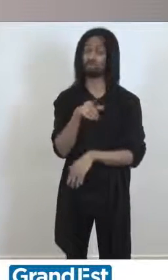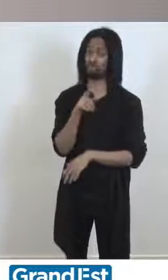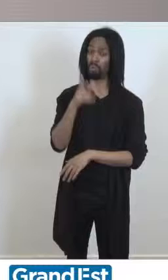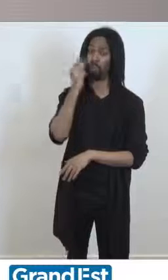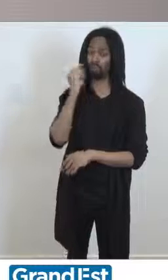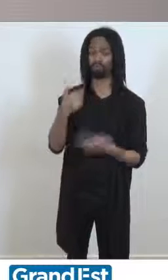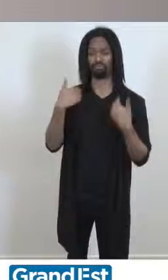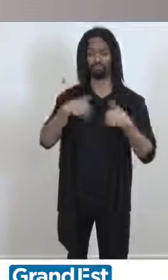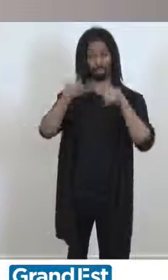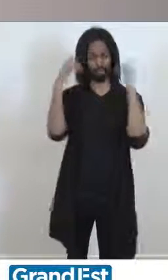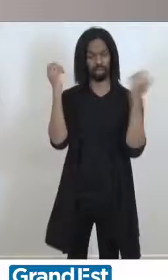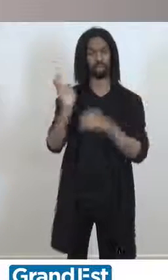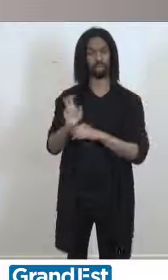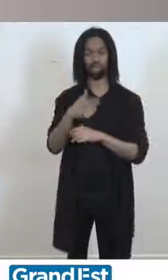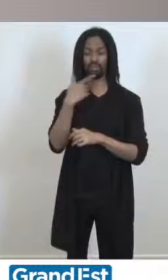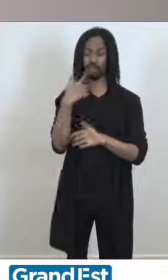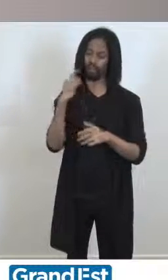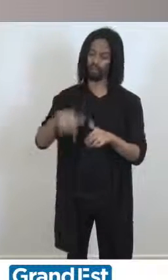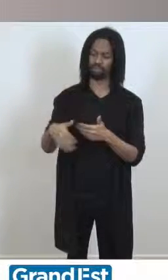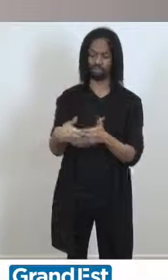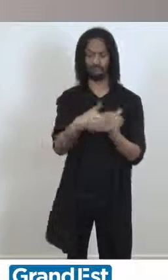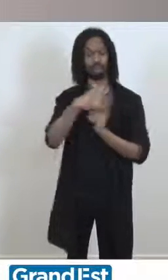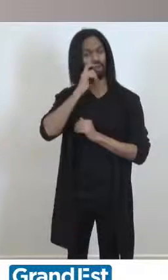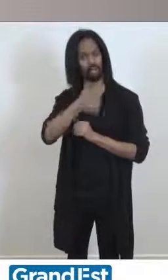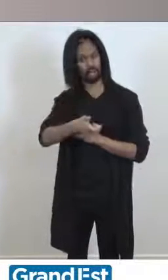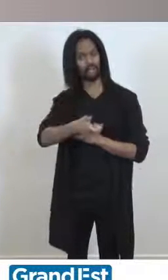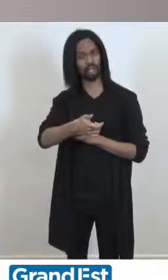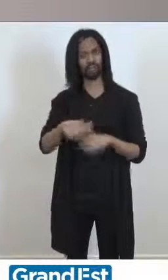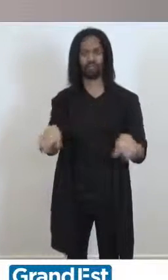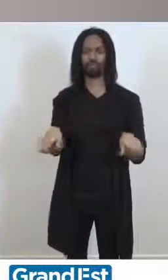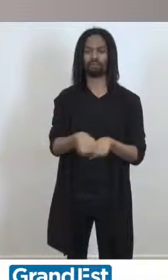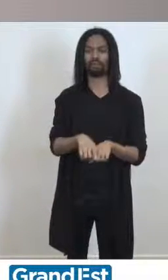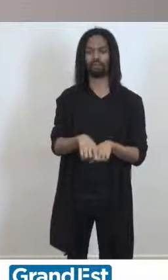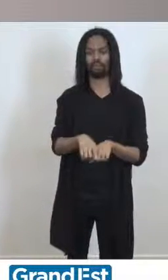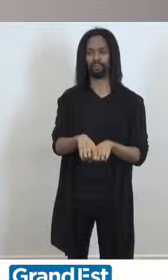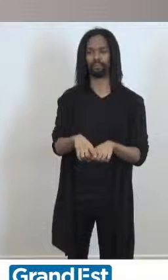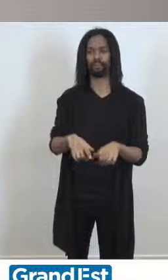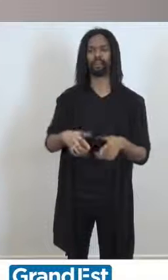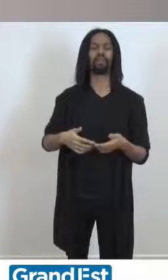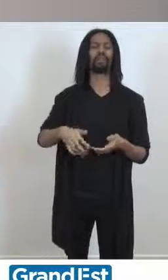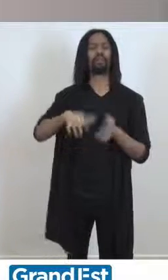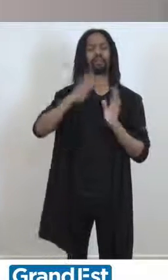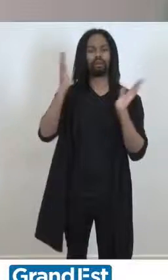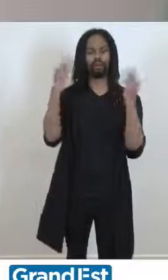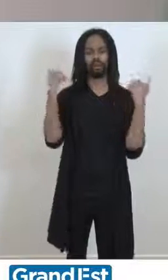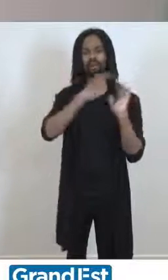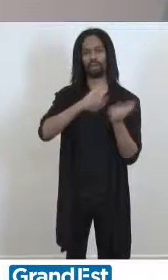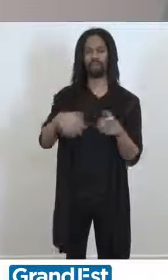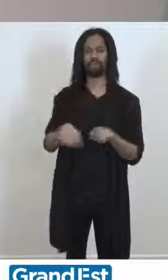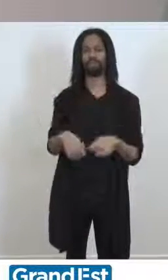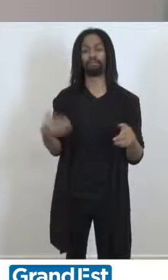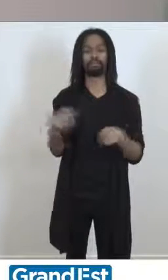écologiste, c'est cette écologie de proximité et de bon sens. Ce'est pas uniquement, comme pourrait le dire si bien Ségolène Royal, faire son herbier à 5 ans.